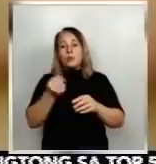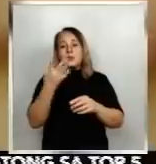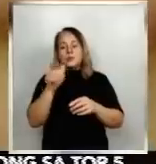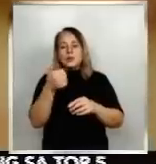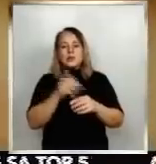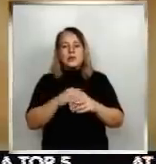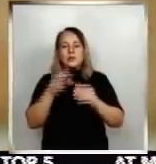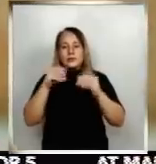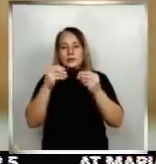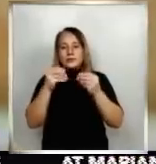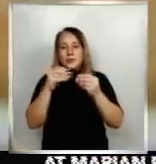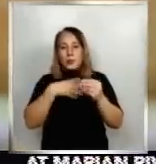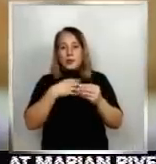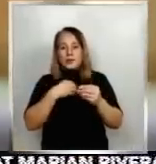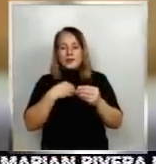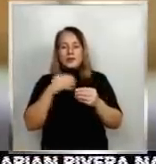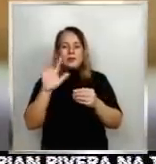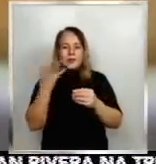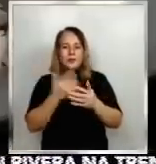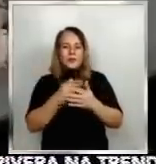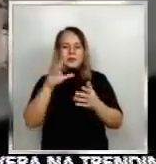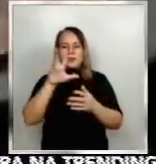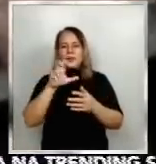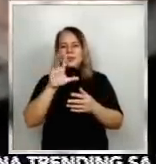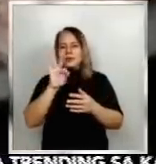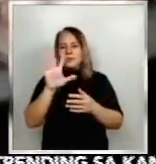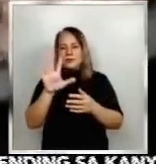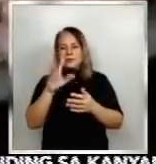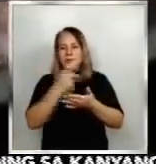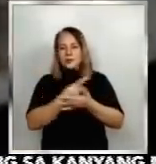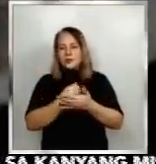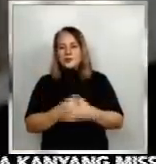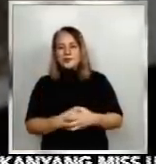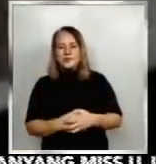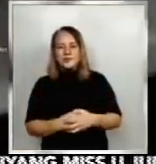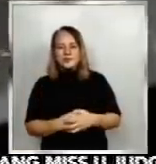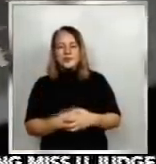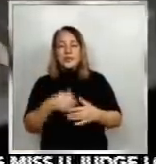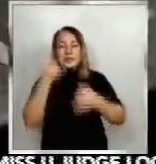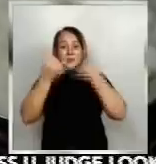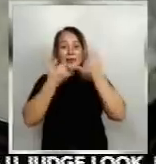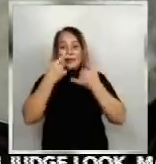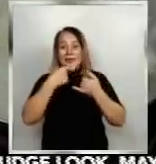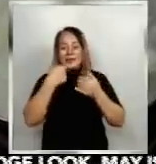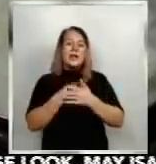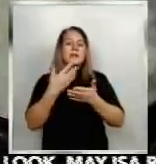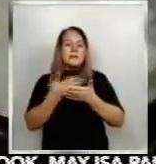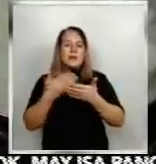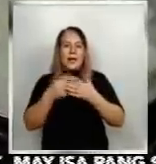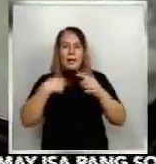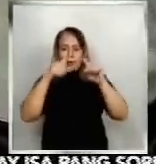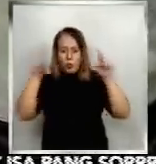piso. Ang total, 395 pesos. Sa spaghetti naman, may nabibiling package na ng noodles at spaghetti